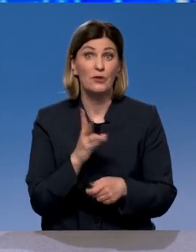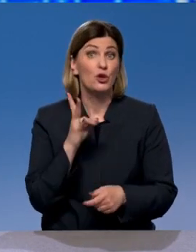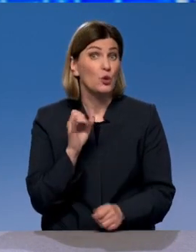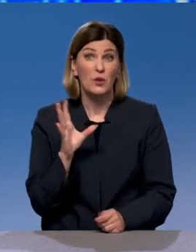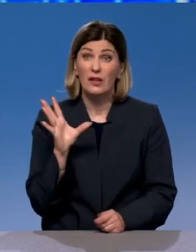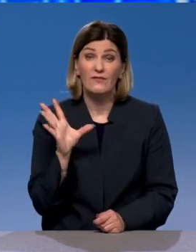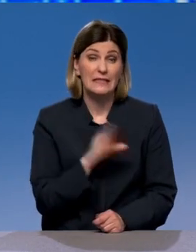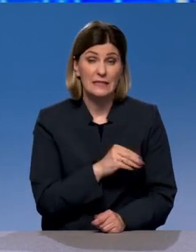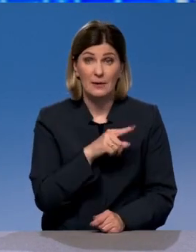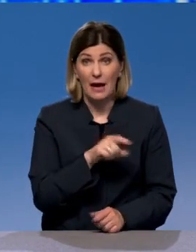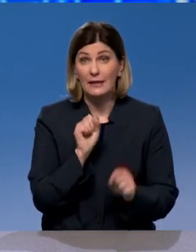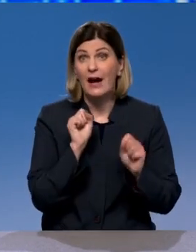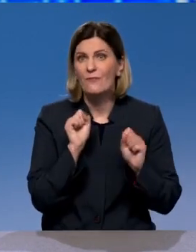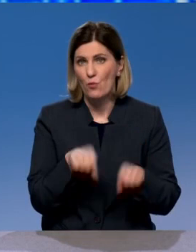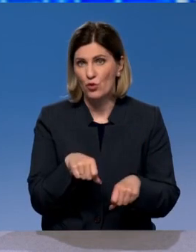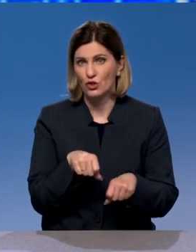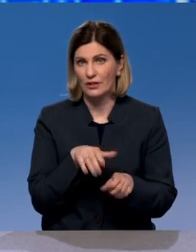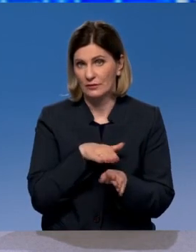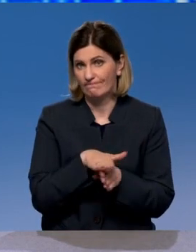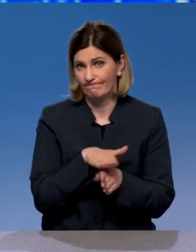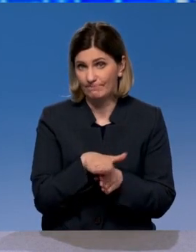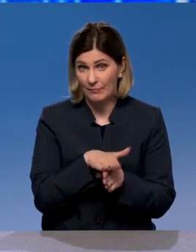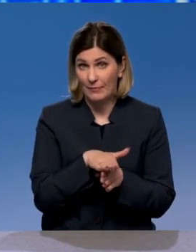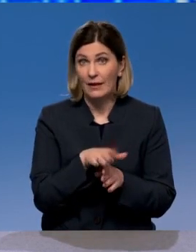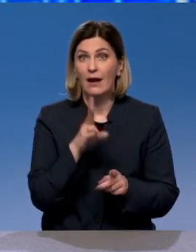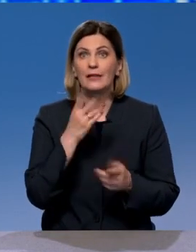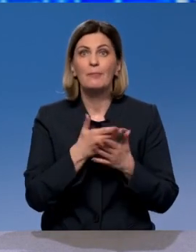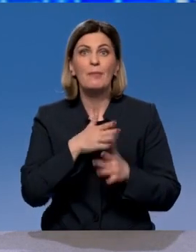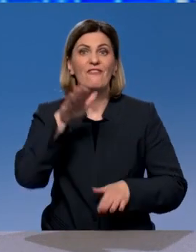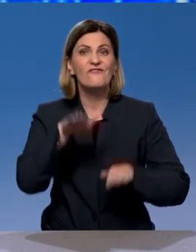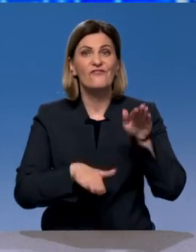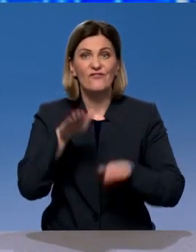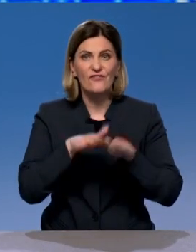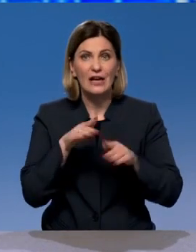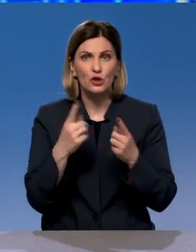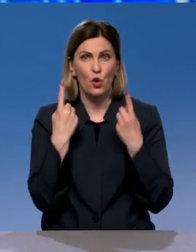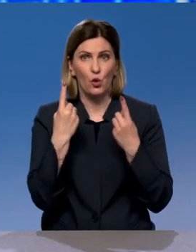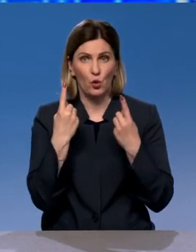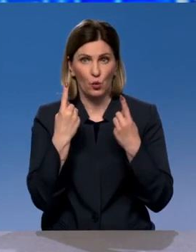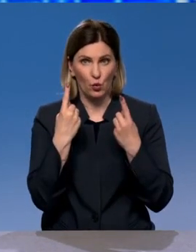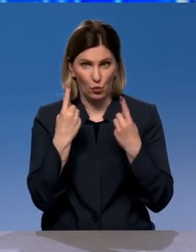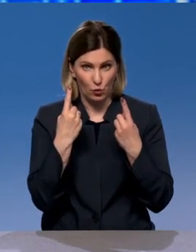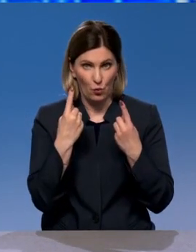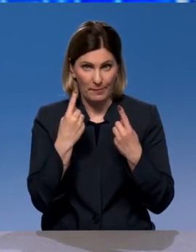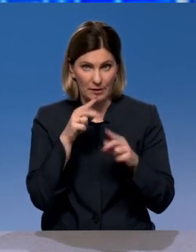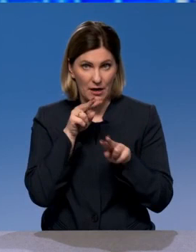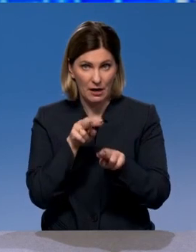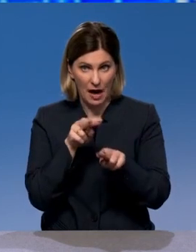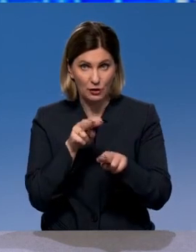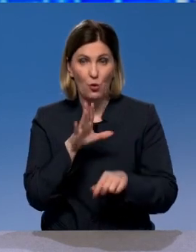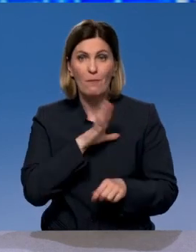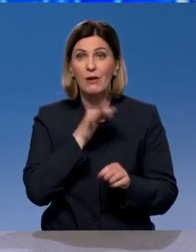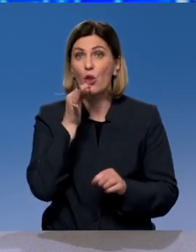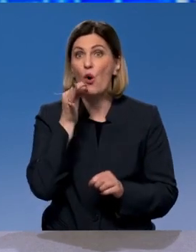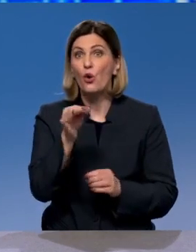задачами она в должной мере справляется. Скажем, по весогабаритному контролю три года назад был отчет счетной палаты,